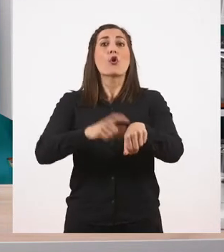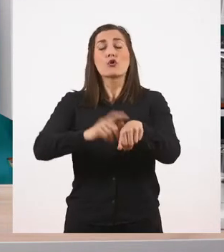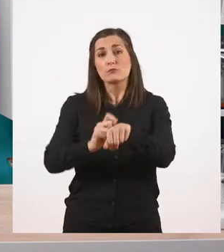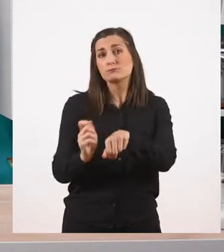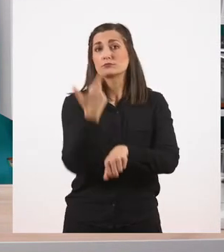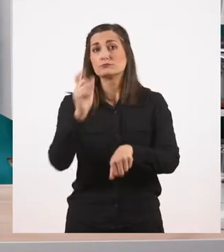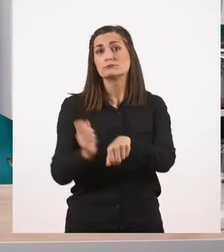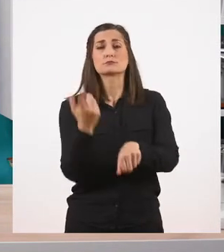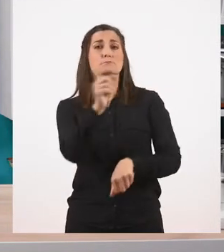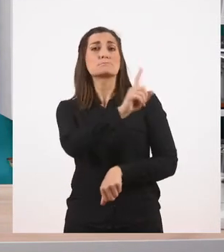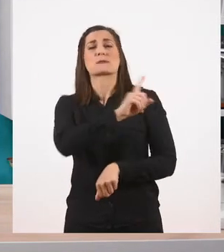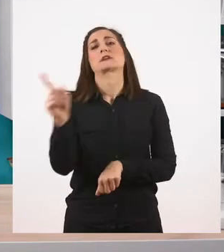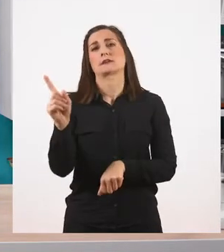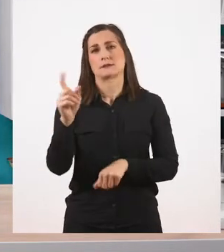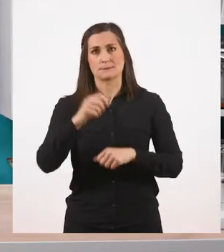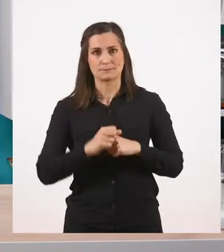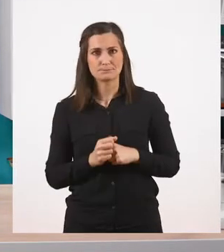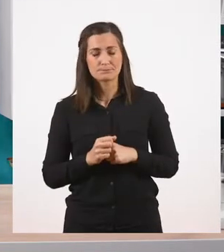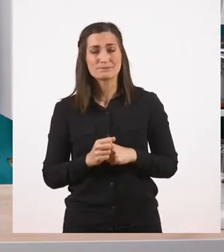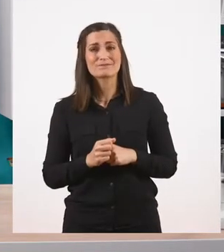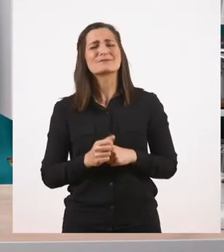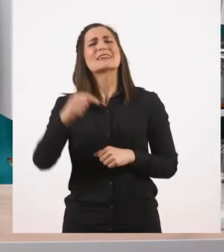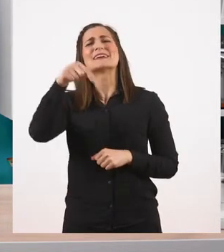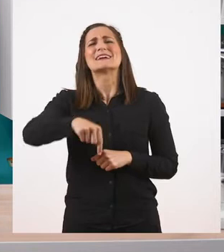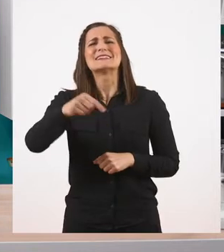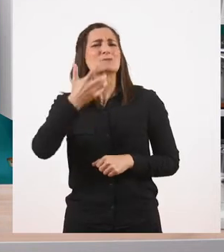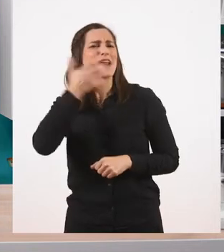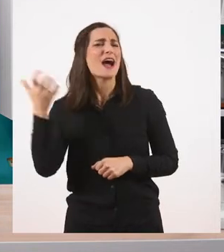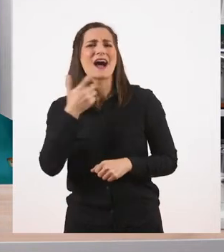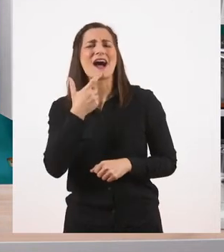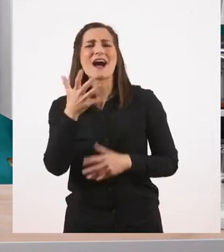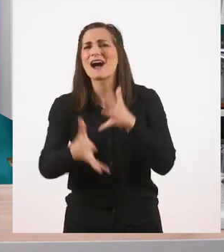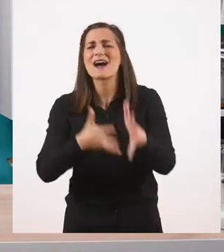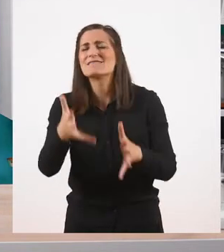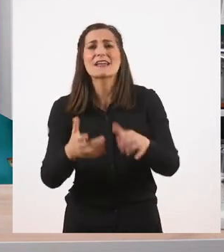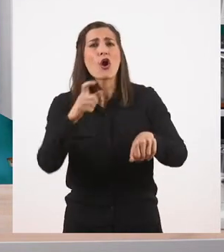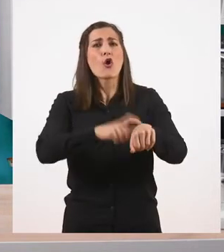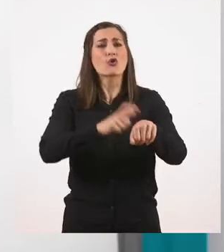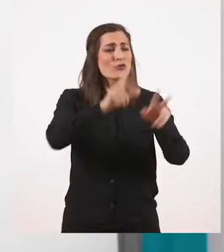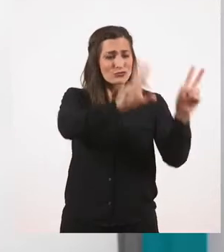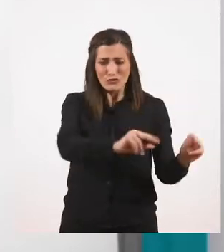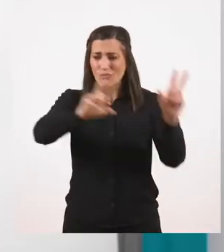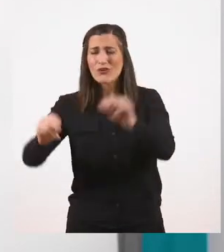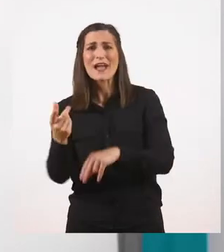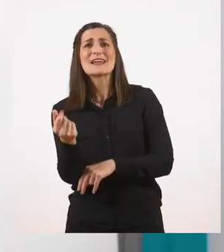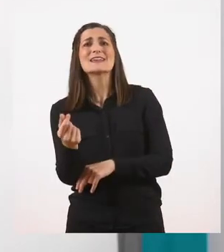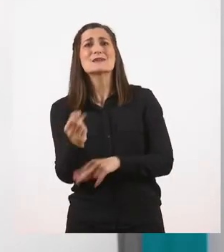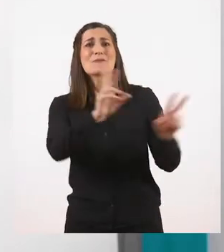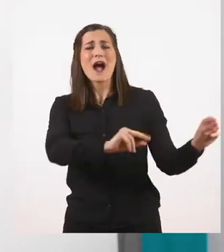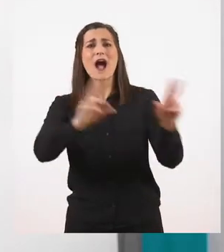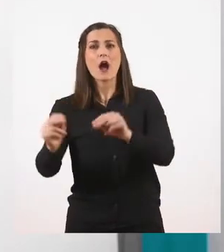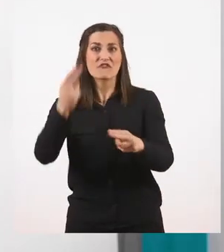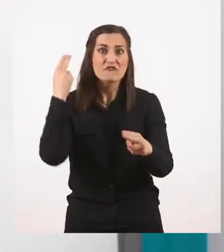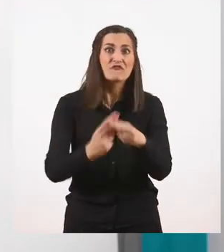να μην ξοδεύεις το χρόνο σου. Εμείς σήμερα λέμε ο χρόνος είναι χρήμα, θέλοντάς με αυτό να